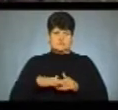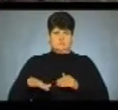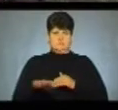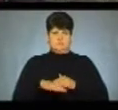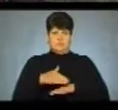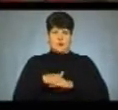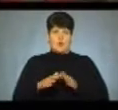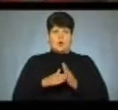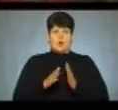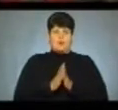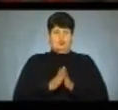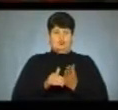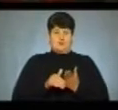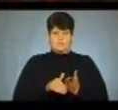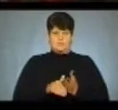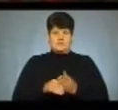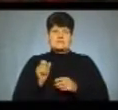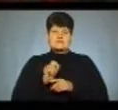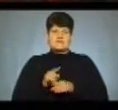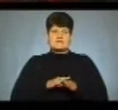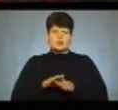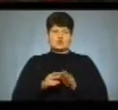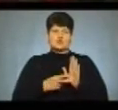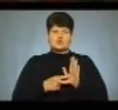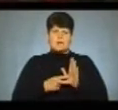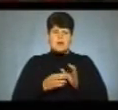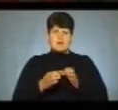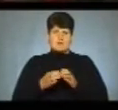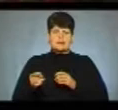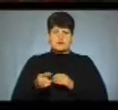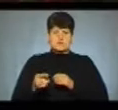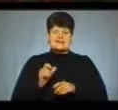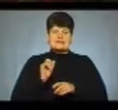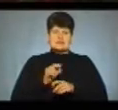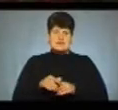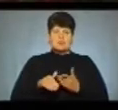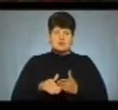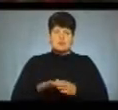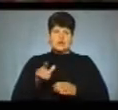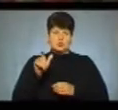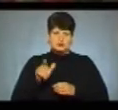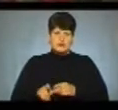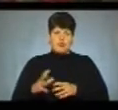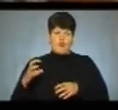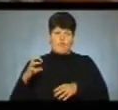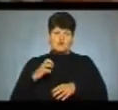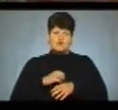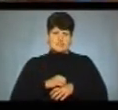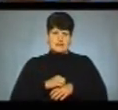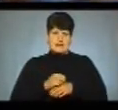просить про допомогу. Завдання виконує сьома команда із Тернополя. Завдання бригади – допомогти людині, яку вкусила гадюка.